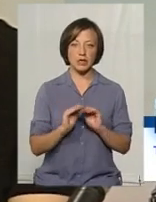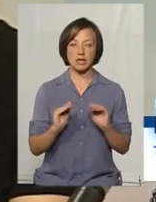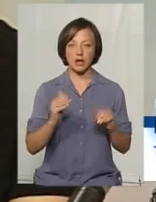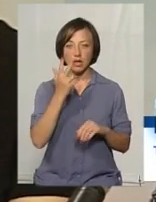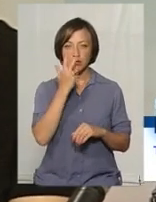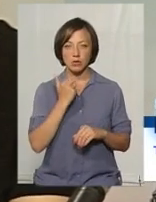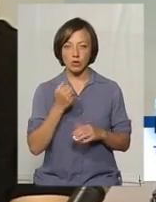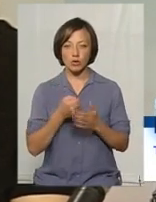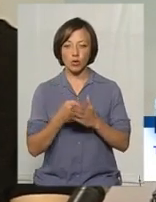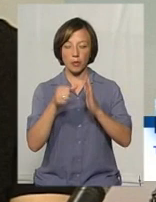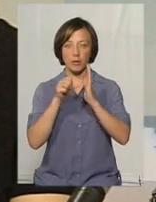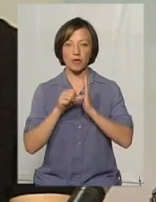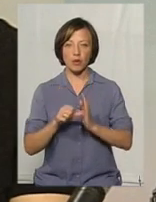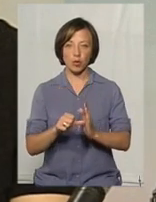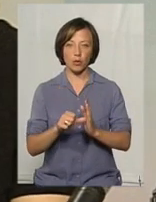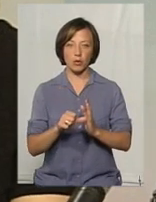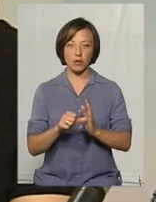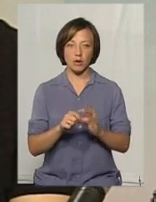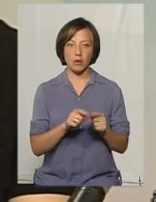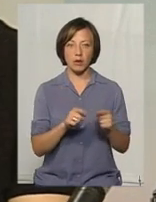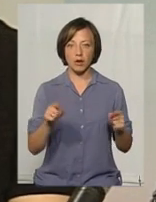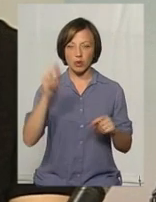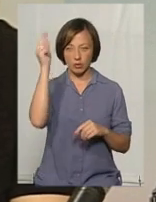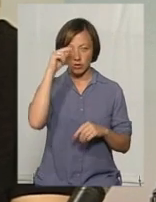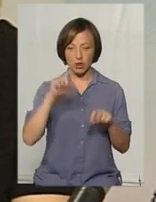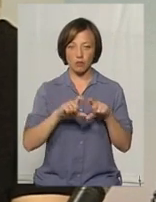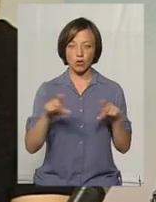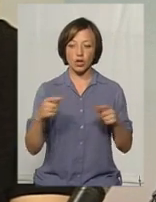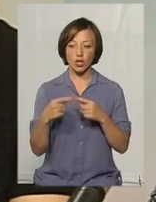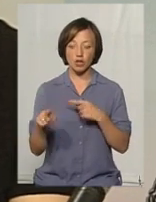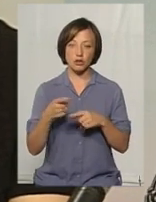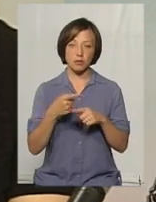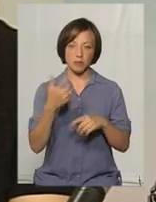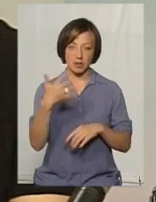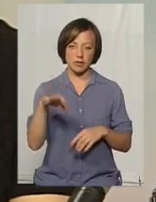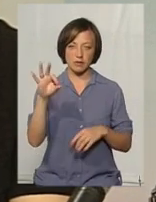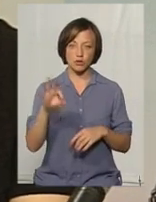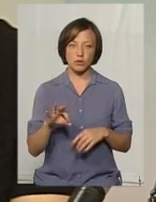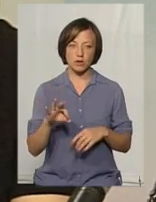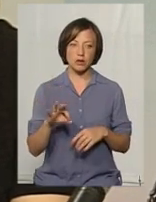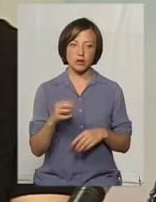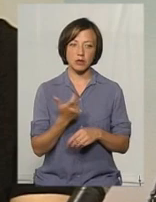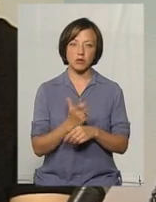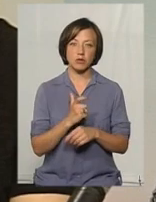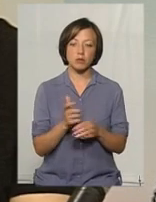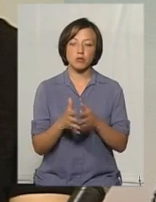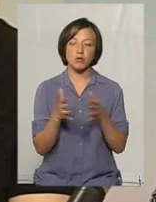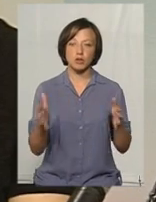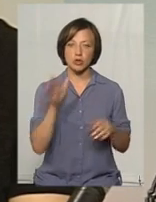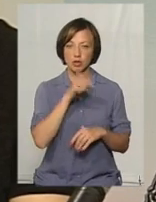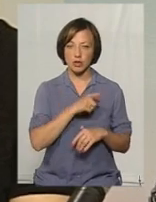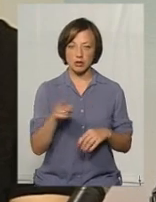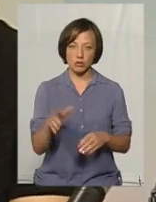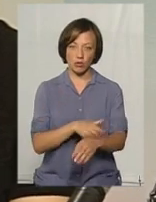адаптуються до півроку, в період навчання в школі. Інша половина дітей, більш їм потрібно часу, більш